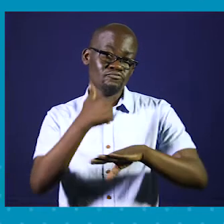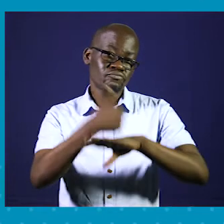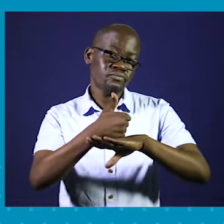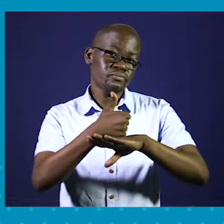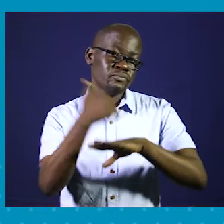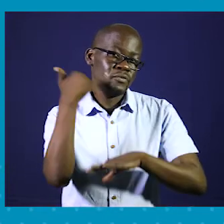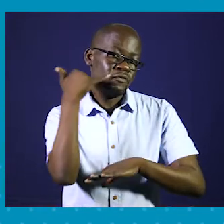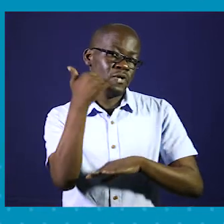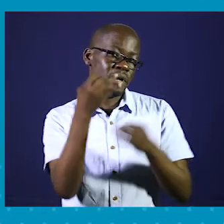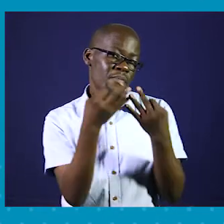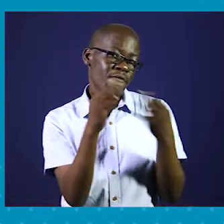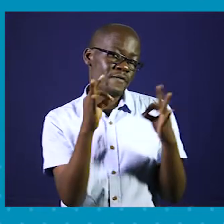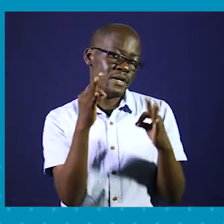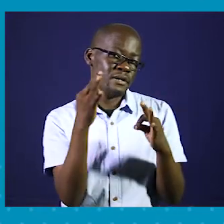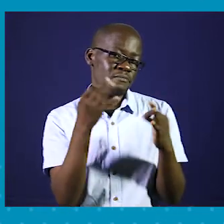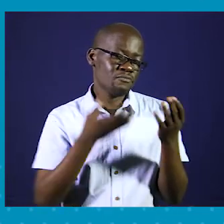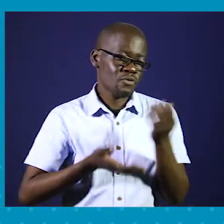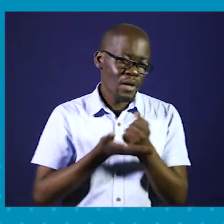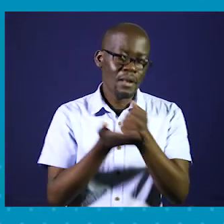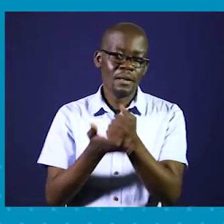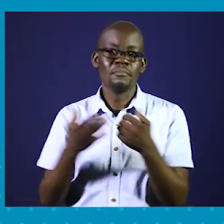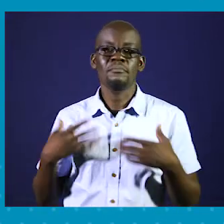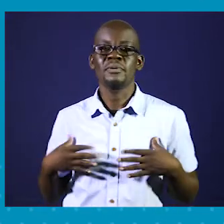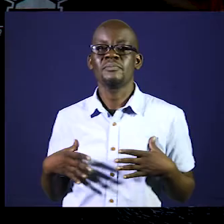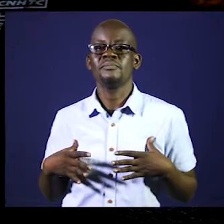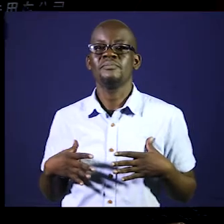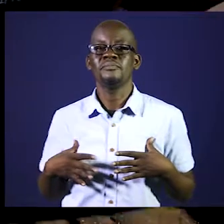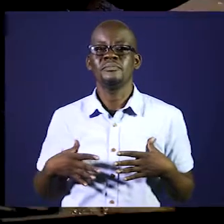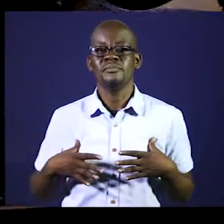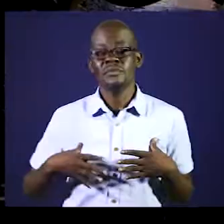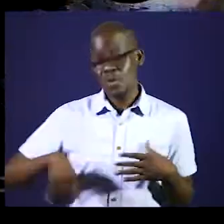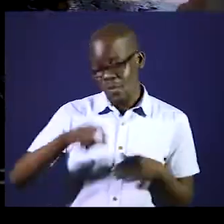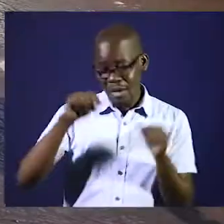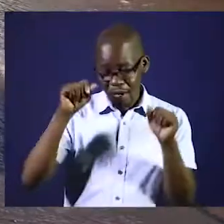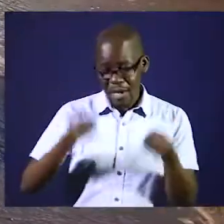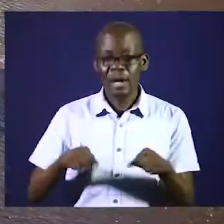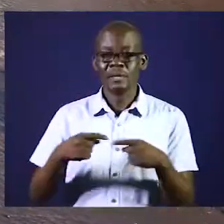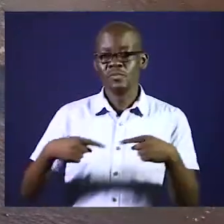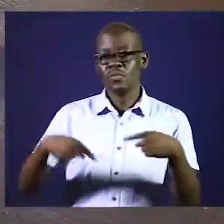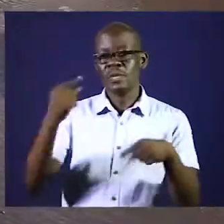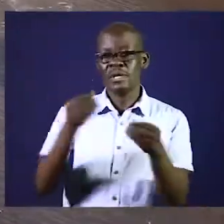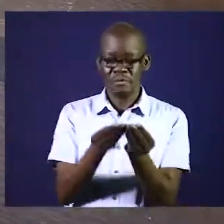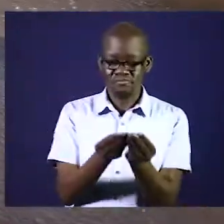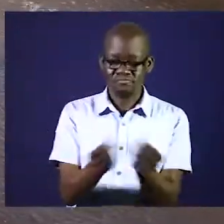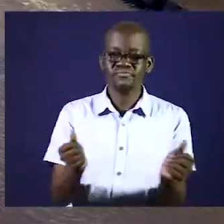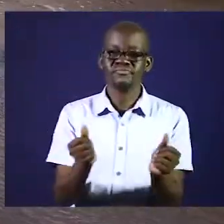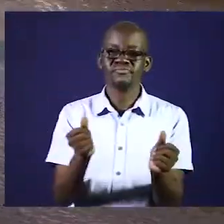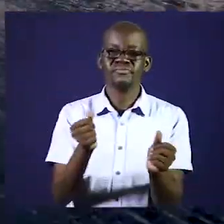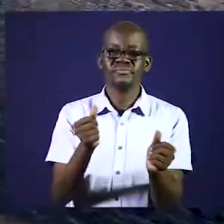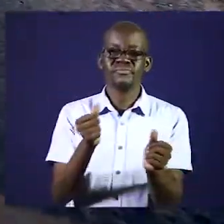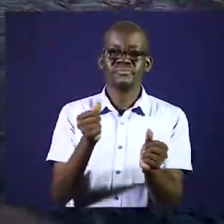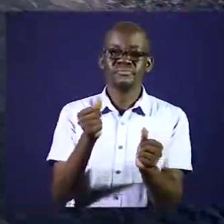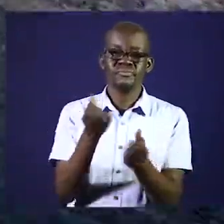nambari ya simu isiwa ya kulipiwa ili kutuwa usaidizo wakati wa wate. Ndiyo, tunaweza kushinda hii vita thidi ya virusi vya